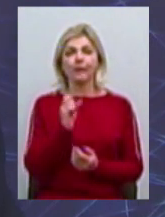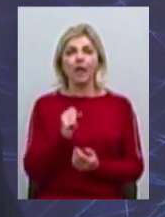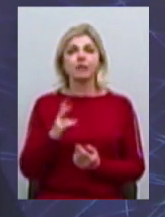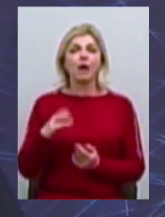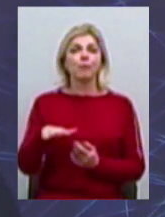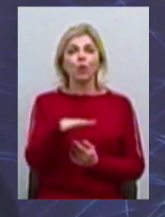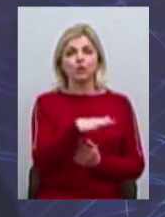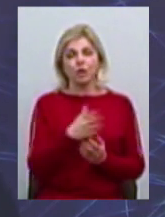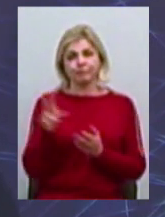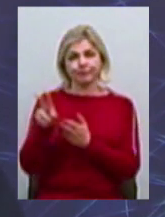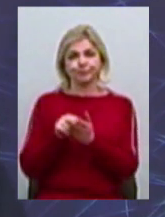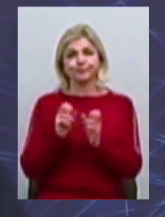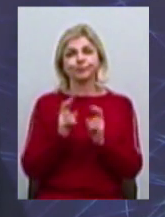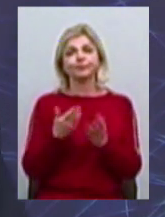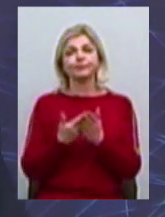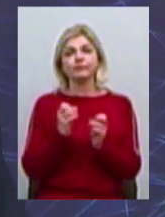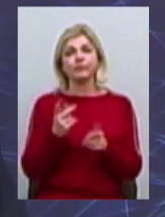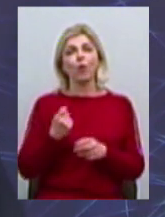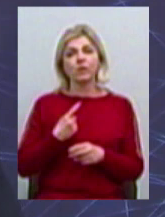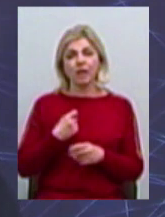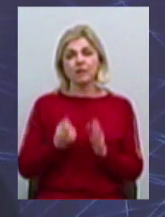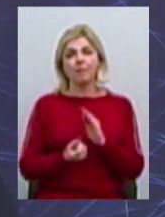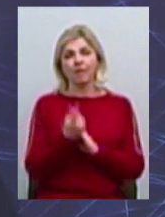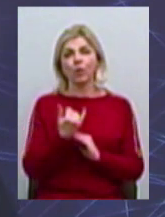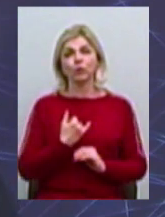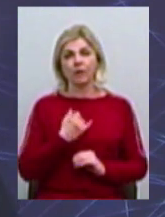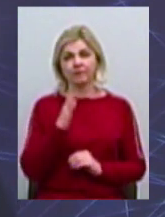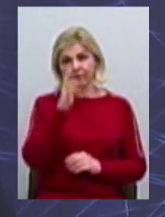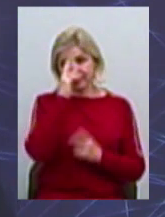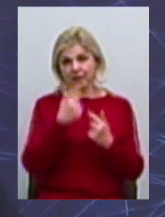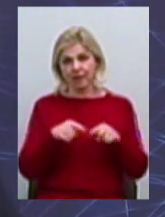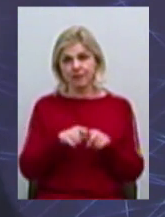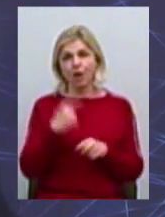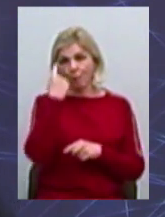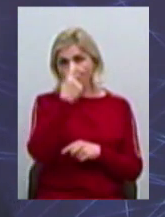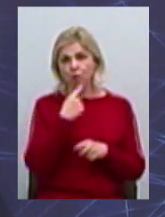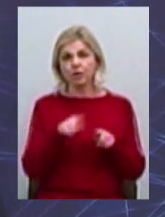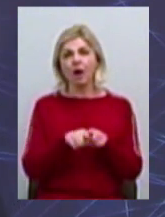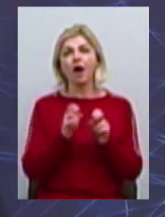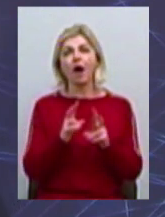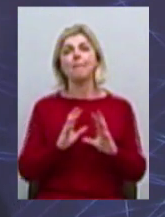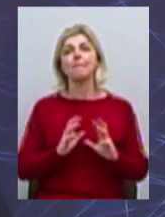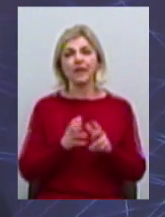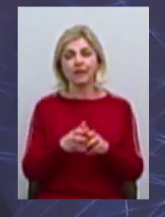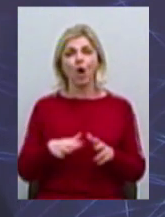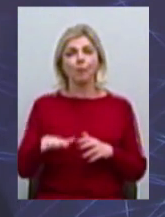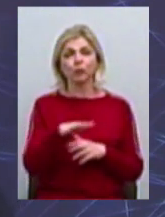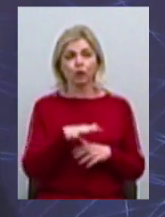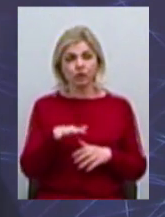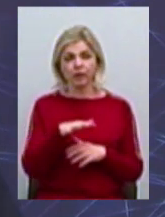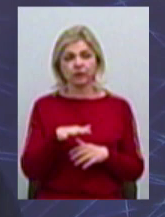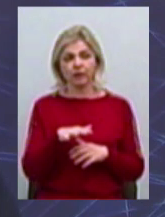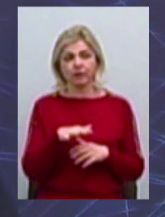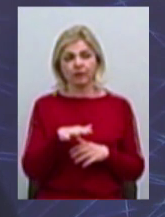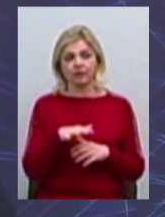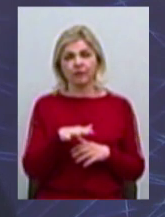наподобі одеської, о которой ви сказали, вони появляться в нашій країні по образу і подобію, як це сделано в мире. Площадки Китстартера, Инди